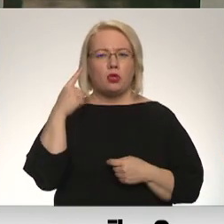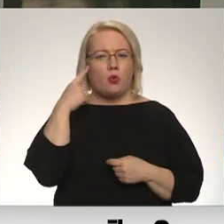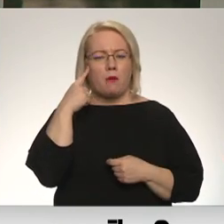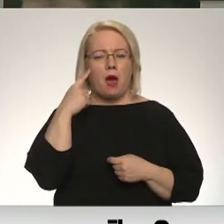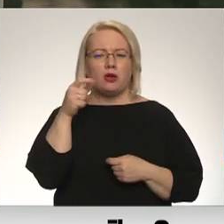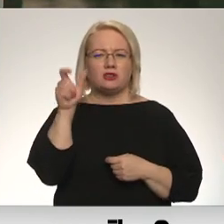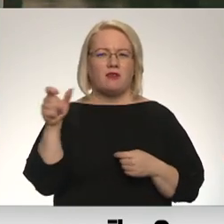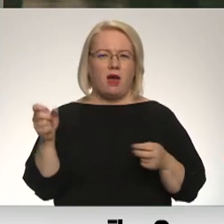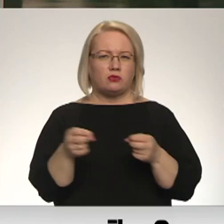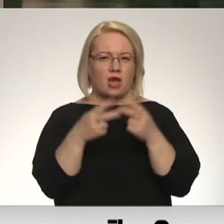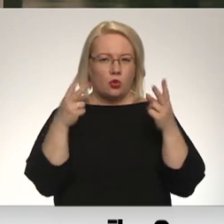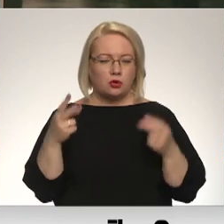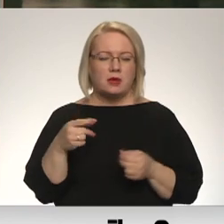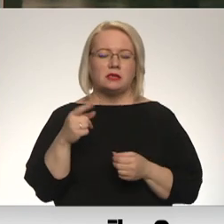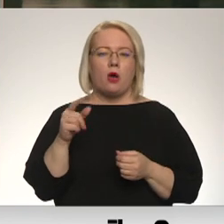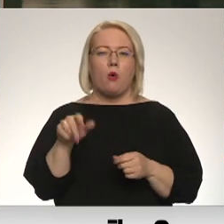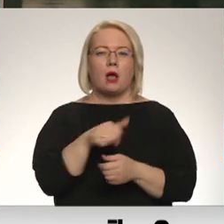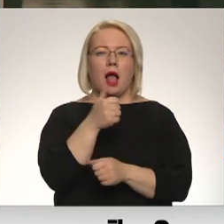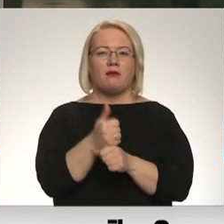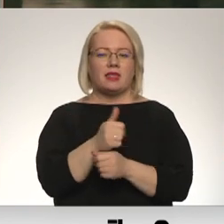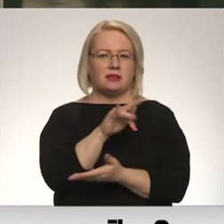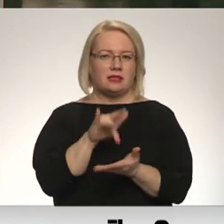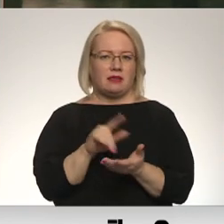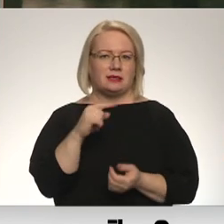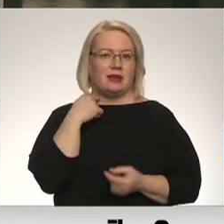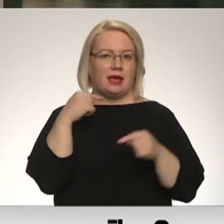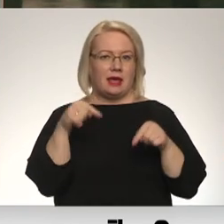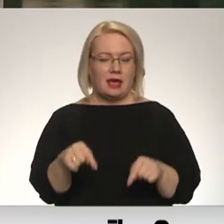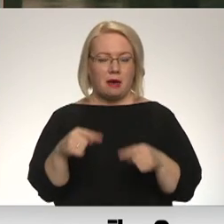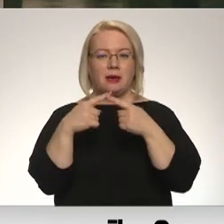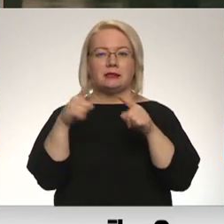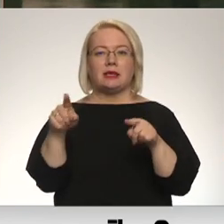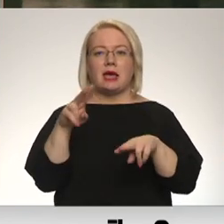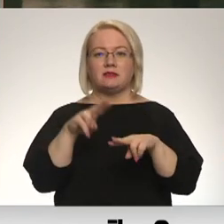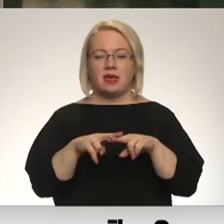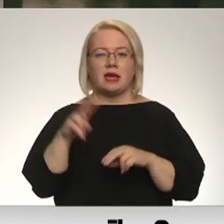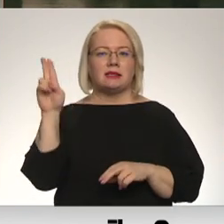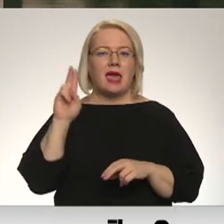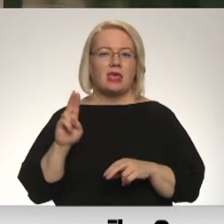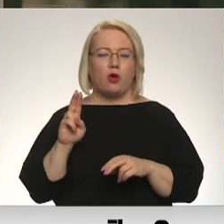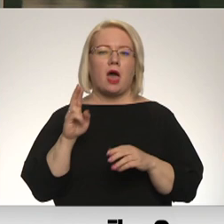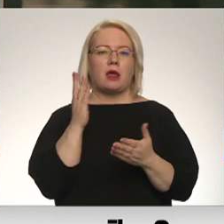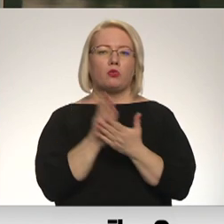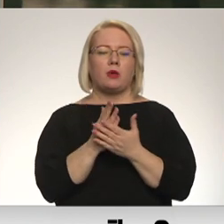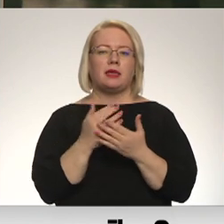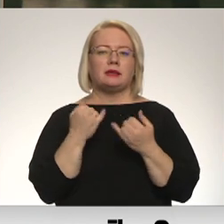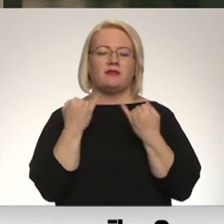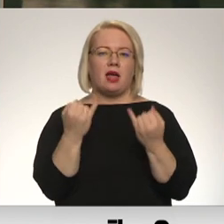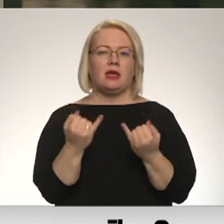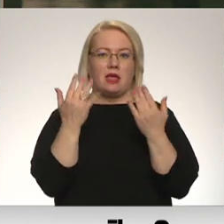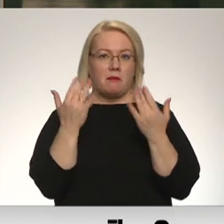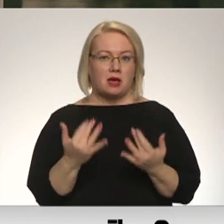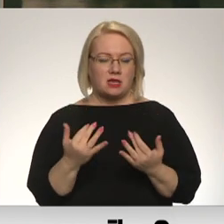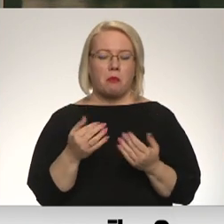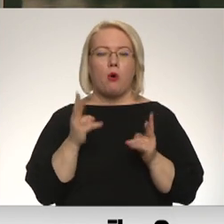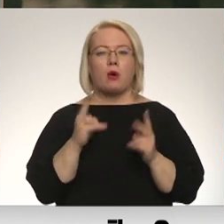sadurismes. Kā ir gada, epicentras ir īga, bet arī citu vietu Latvijā notiks leģionāriem vēl tīta piemiņas pasākumi. Turpinājumā par